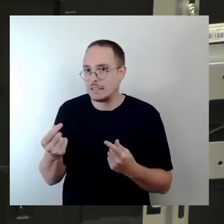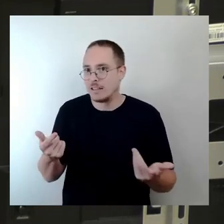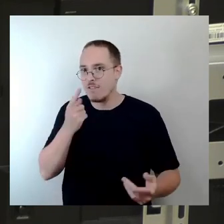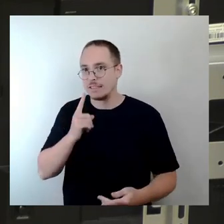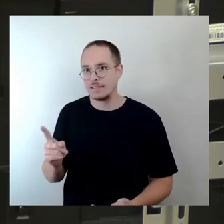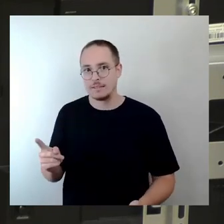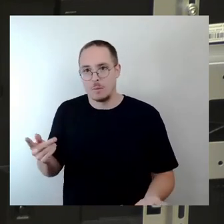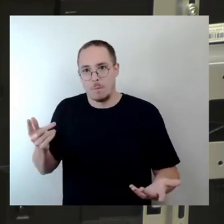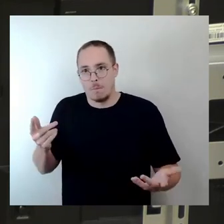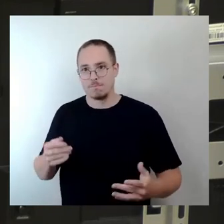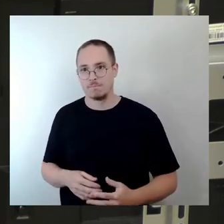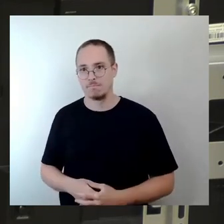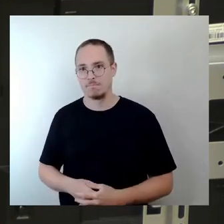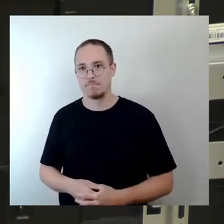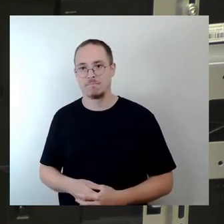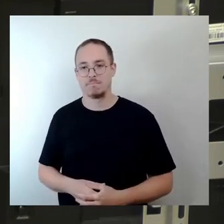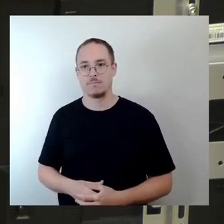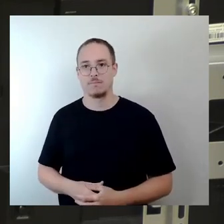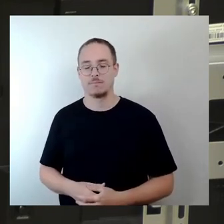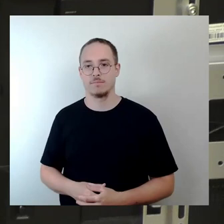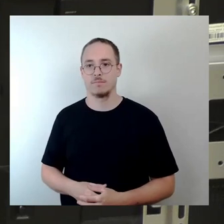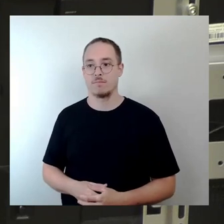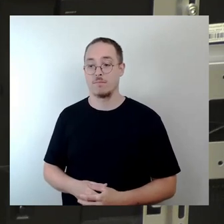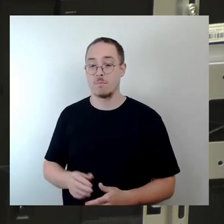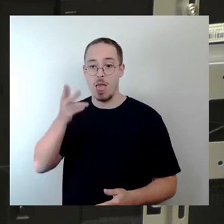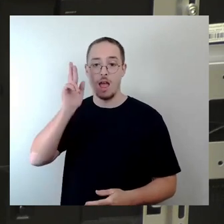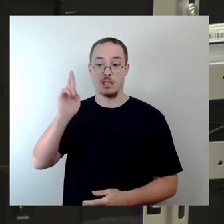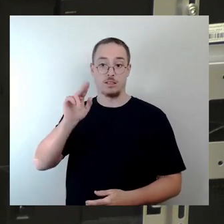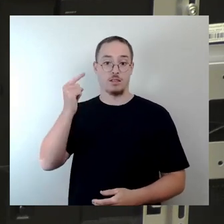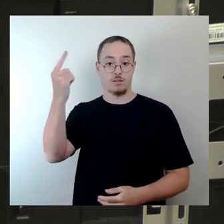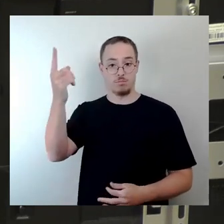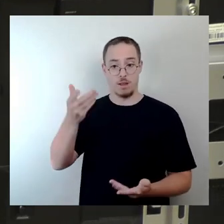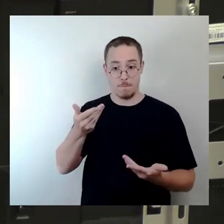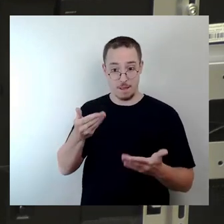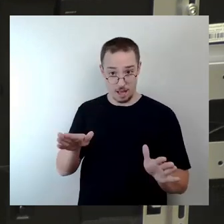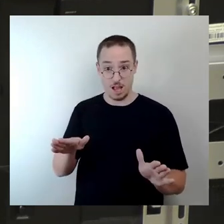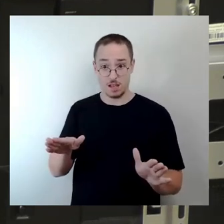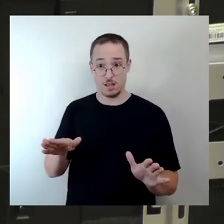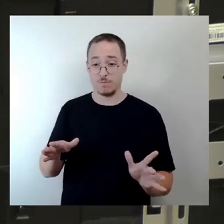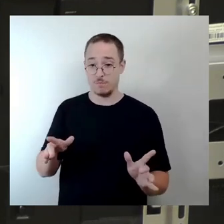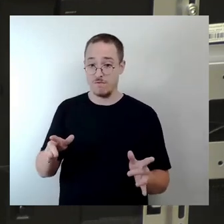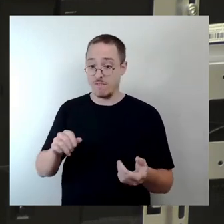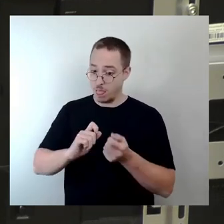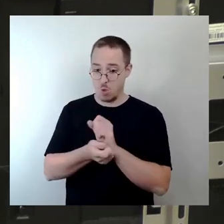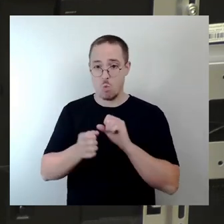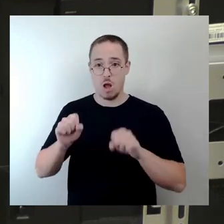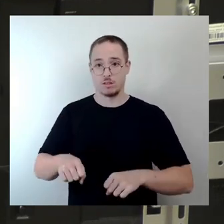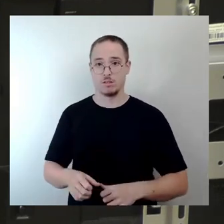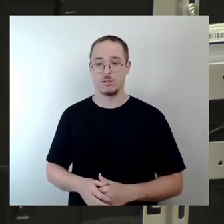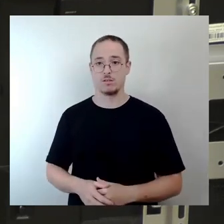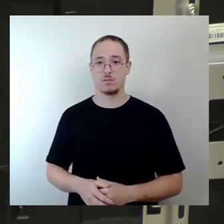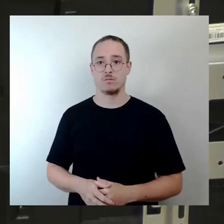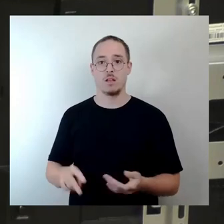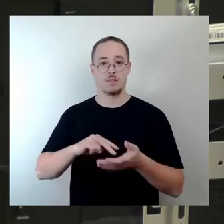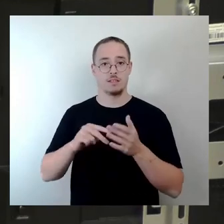Der Betreiber, das wurde heute auch schon gesagt, Herr Riedel ist bereit für entsprechende Veränderungen. Verlagerung der Technik,